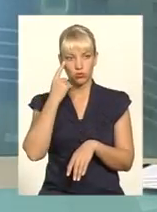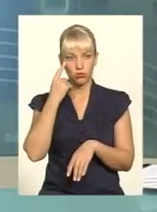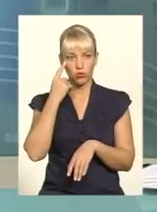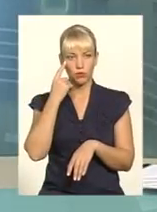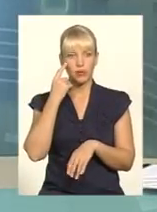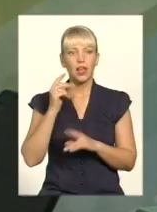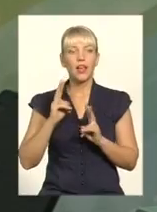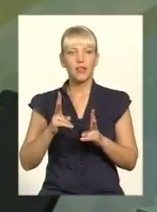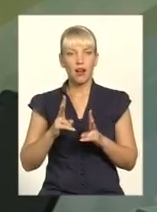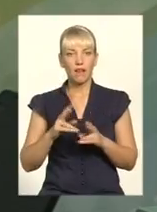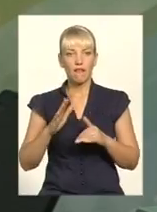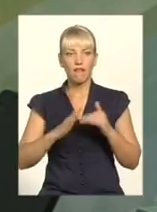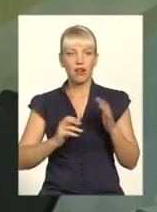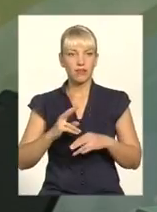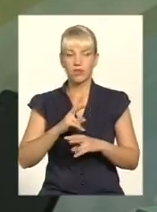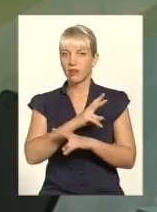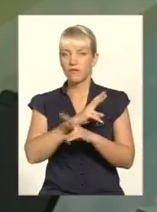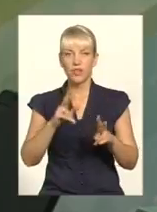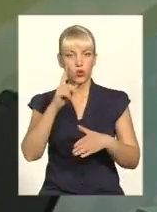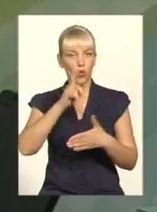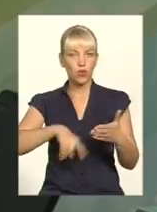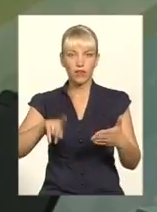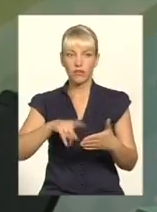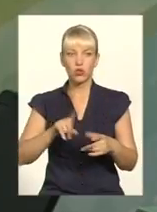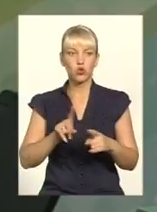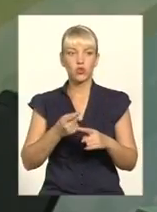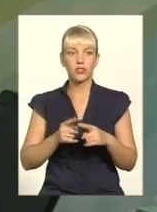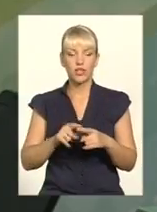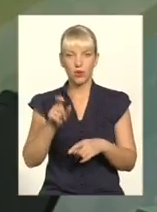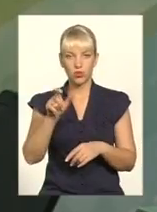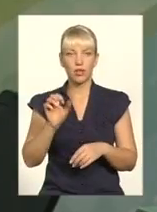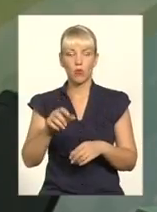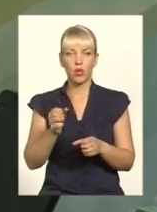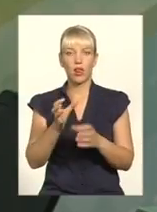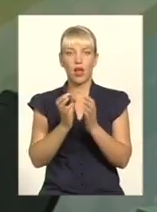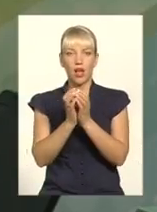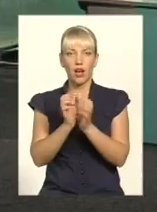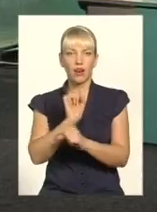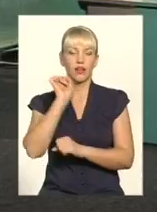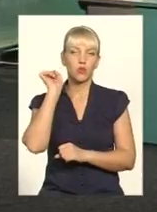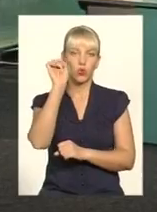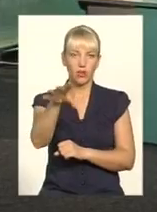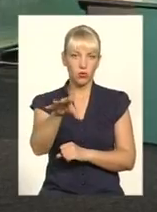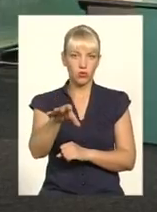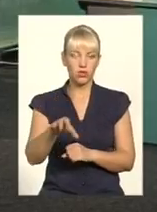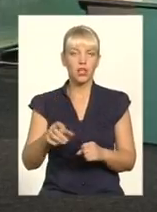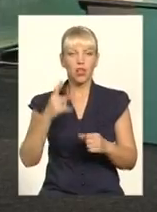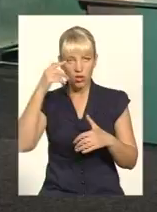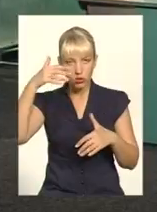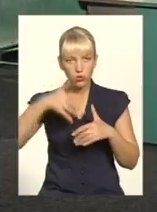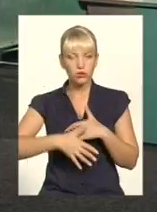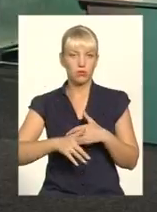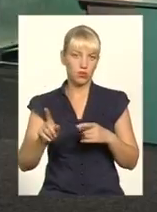як фахівця. Ніхто не вірить, що ця людина могла кинути бойову гранату, особливо, якщо розуміла,